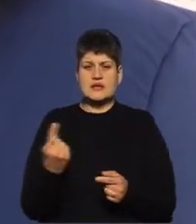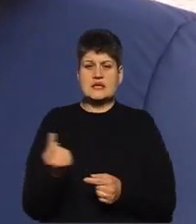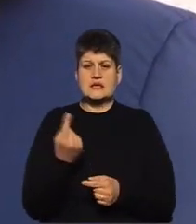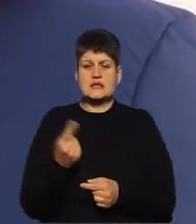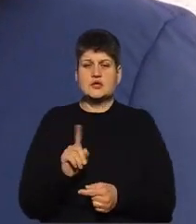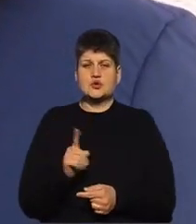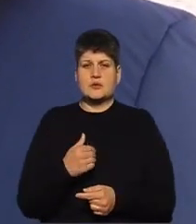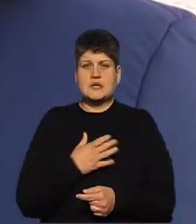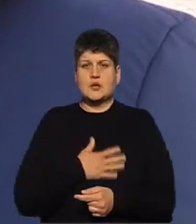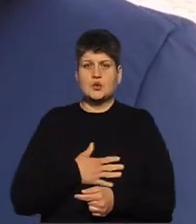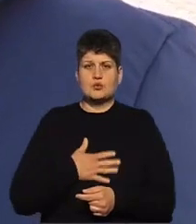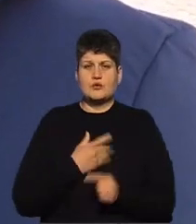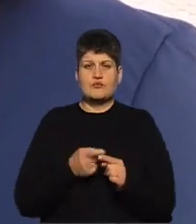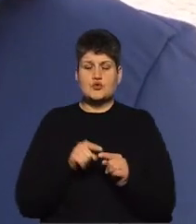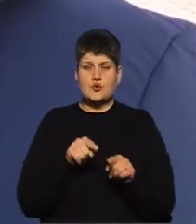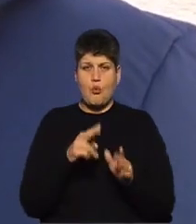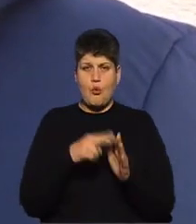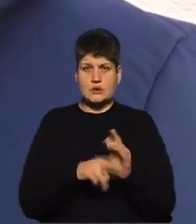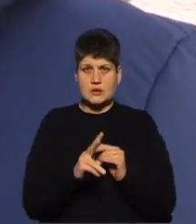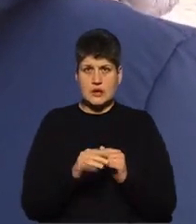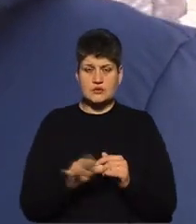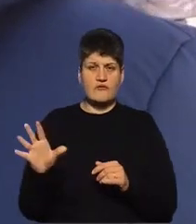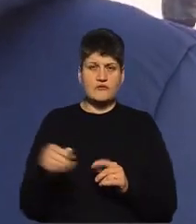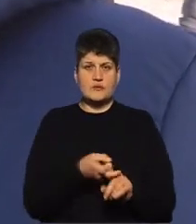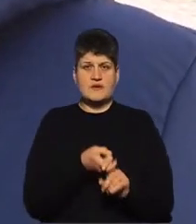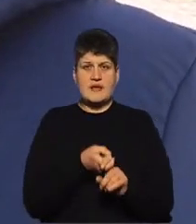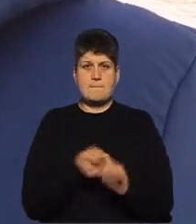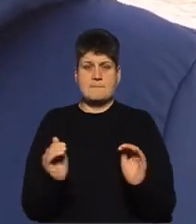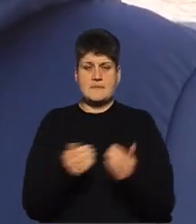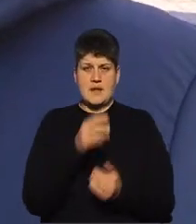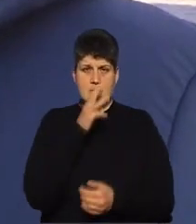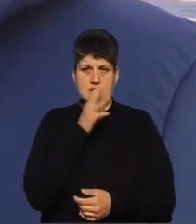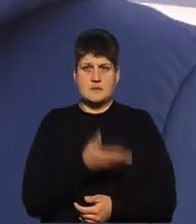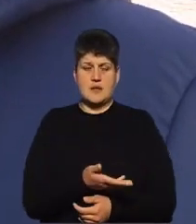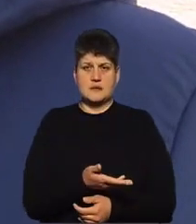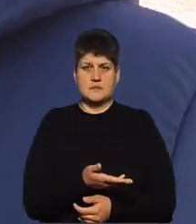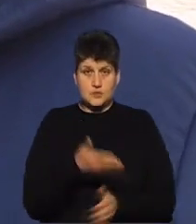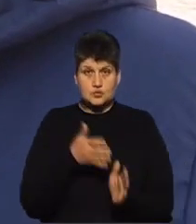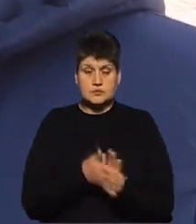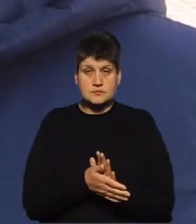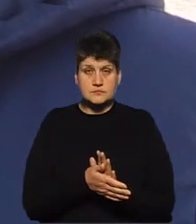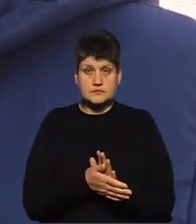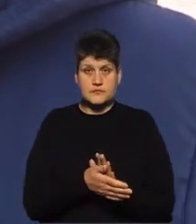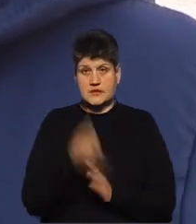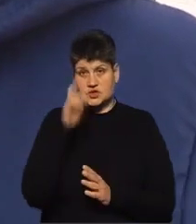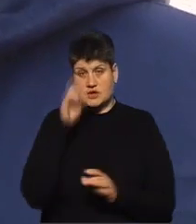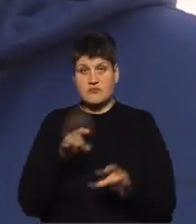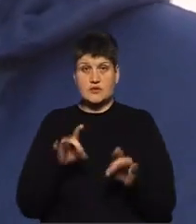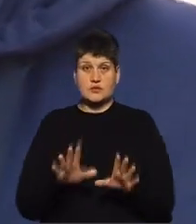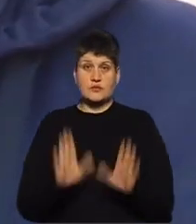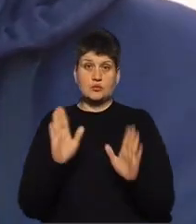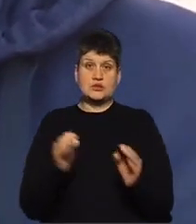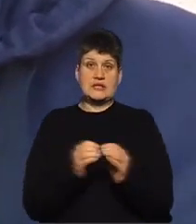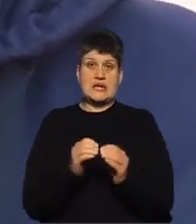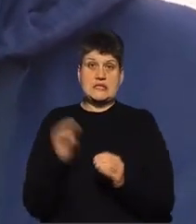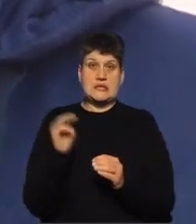втурбує в цьому податку, що в нас все прив'язане до мінімальної заробітної плати. Держава рішить, що вона буде 10 тисяч, і тоді за